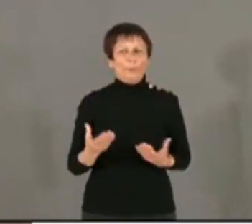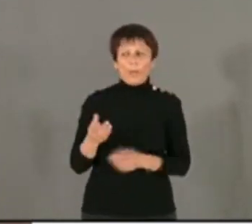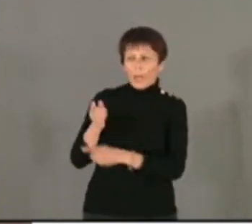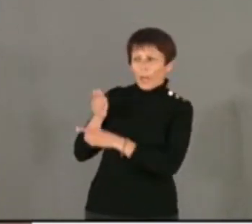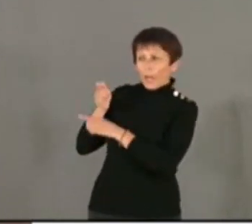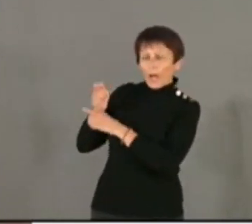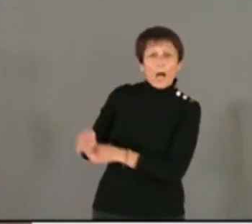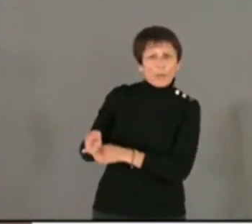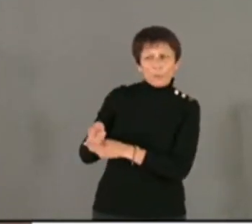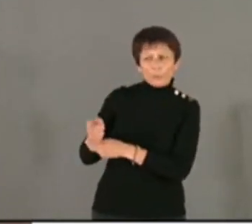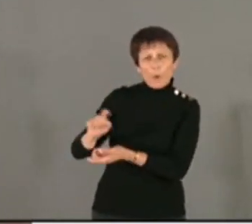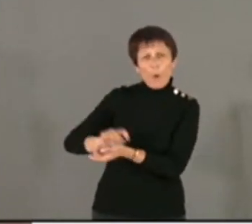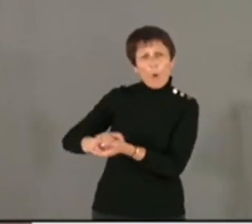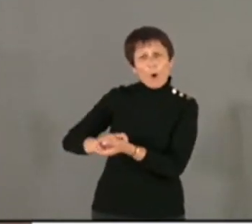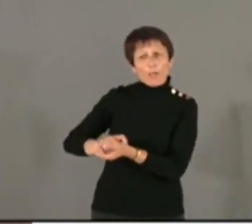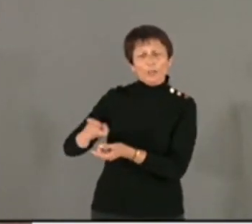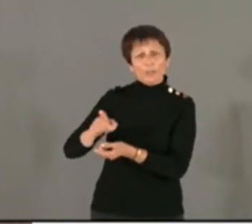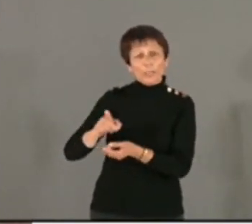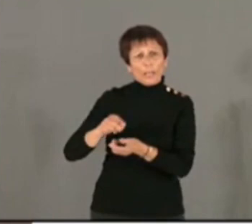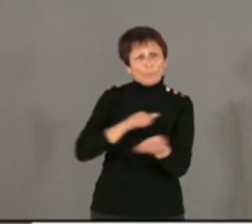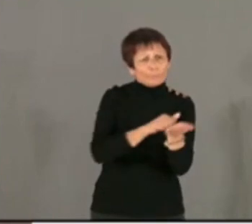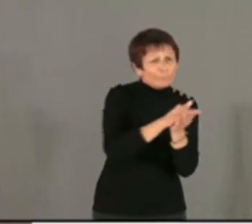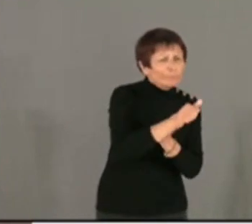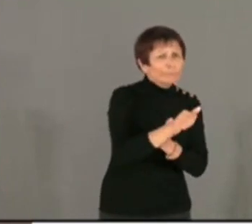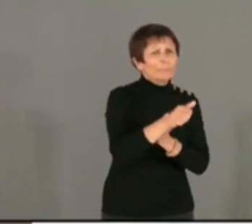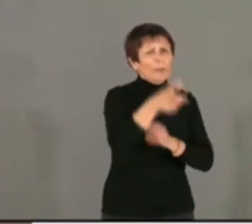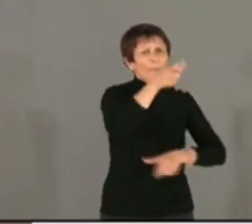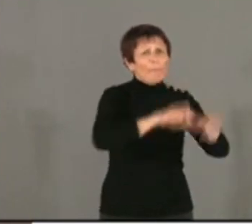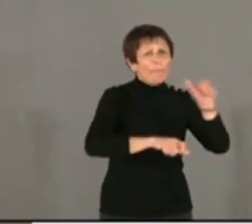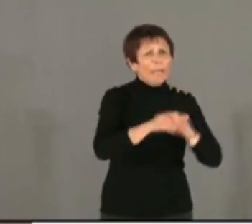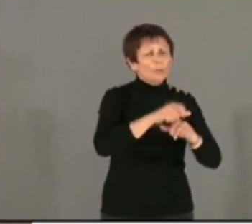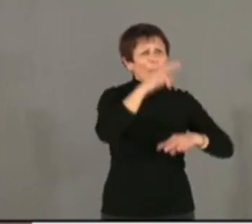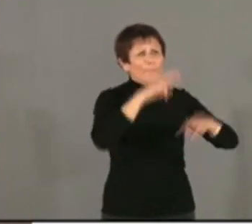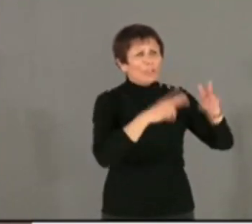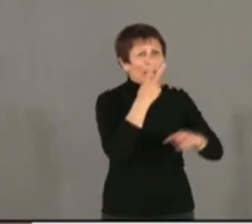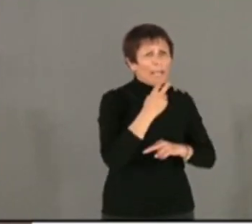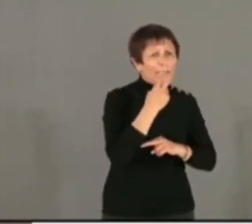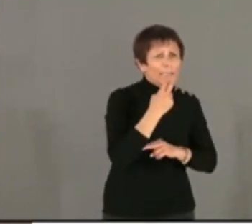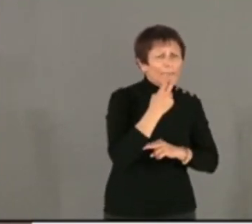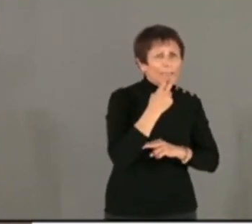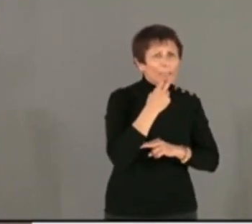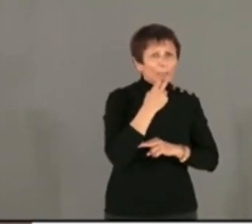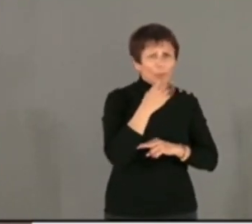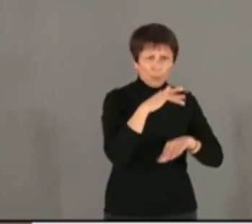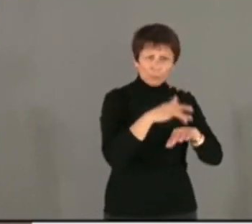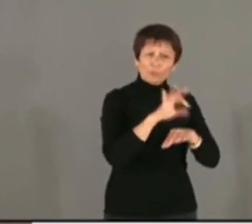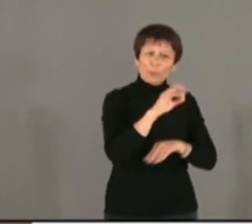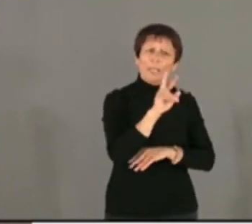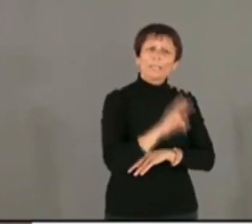d'avoir été à l'origine de massacres, notamment de ces civils qui ont été